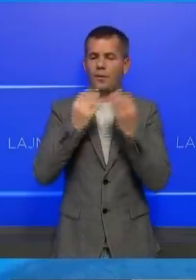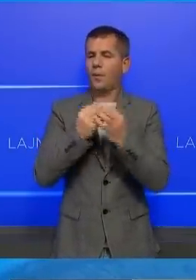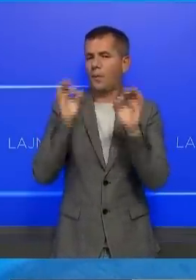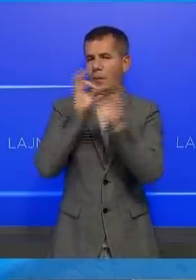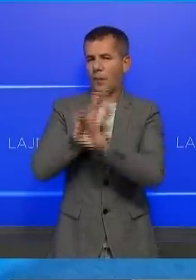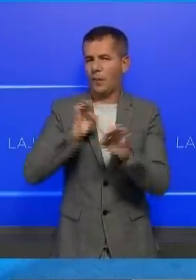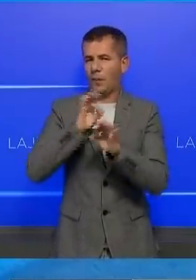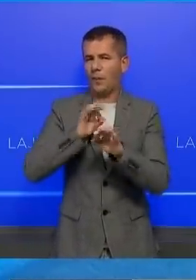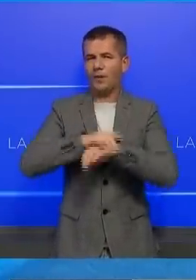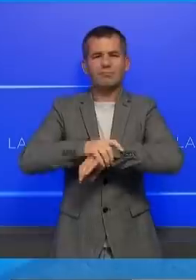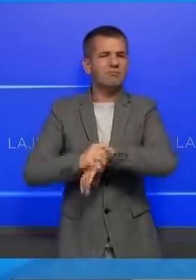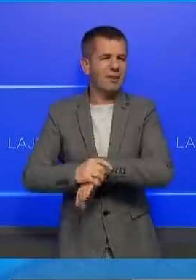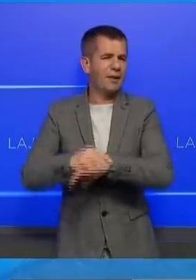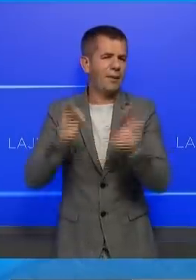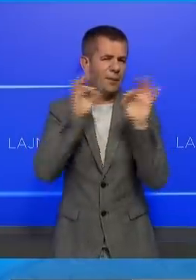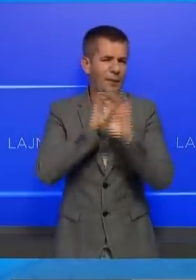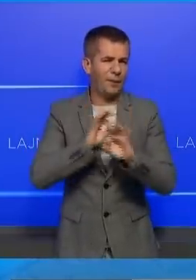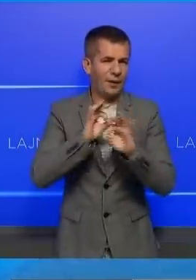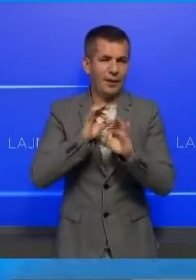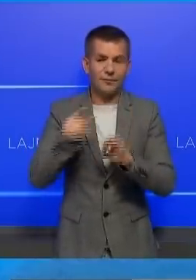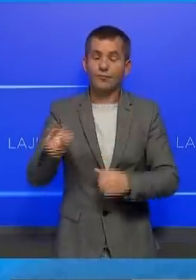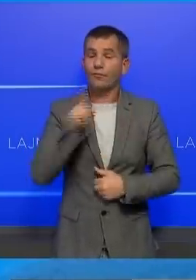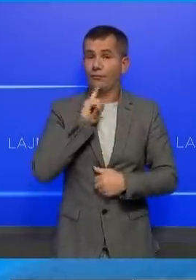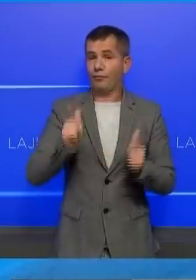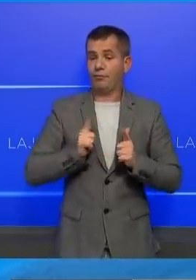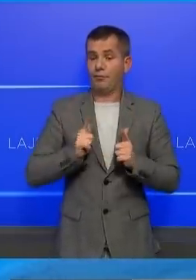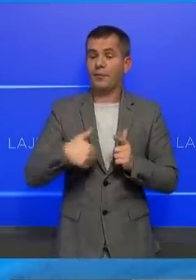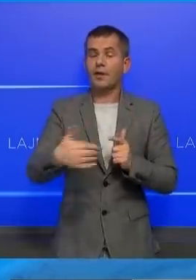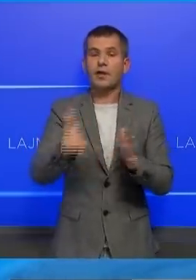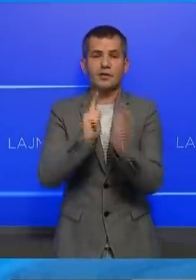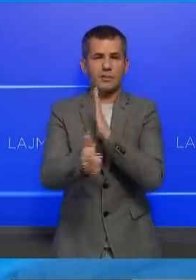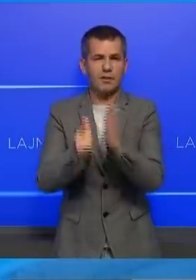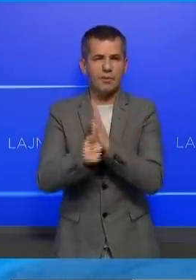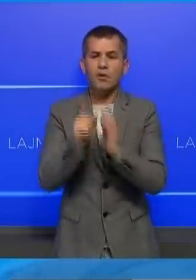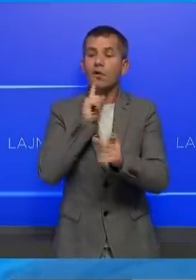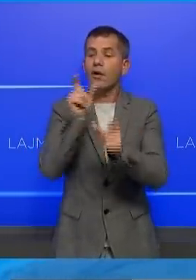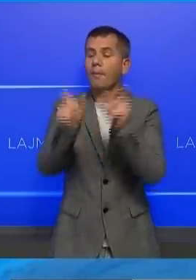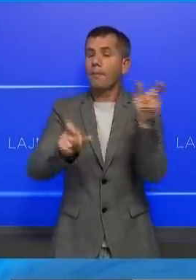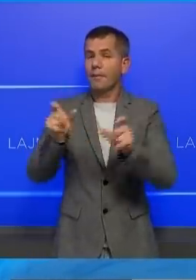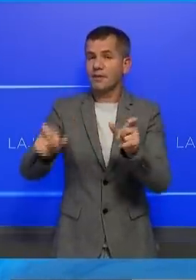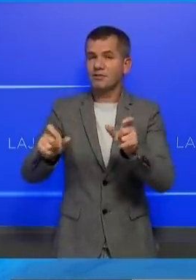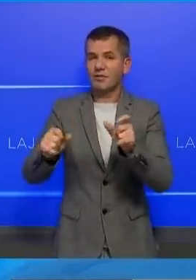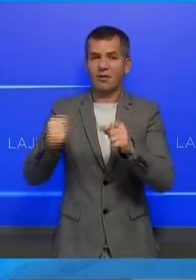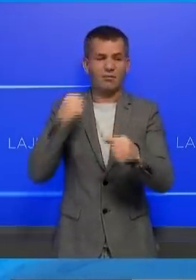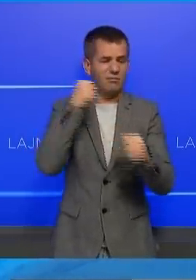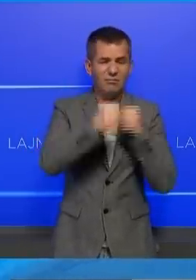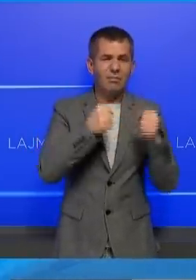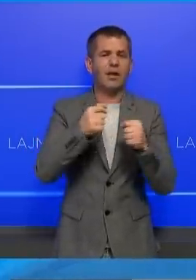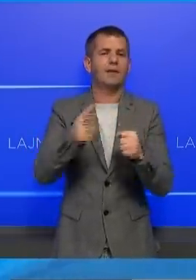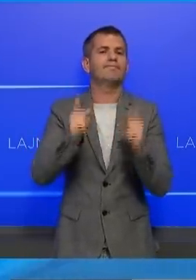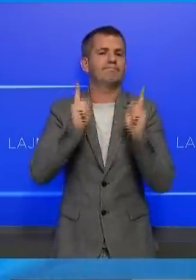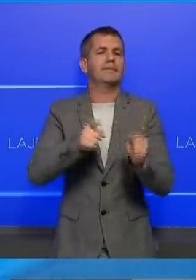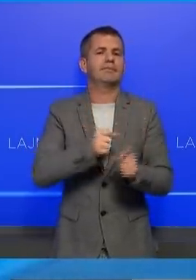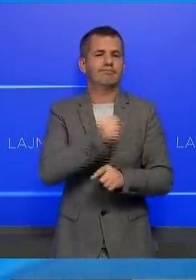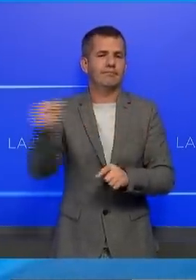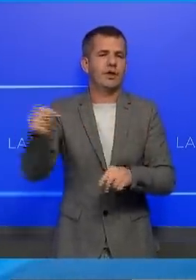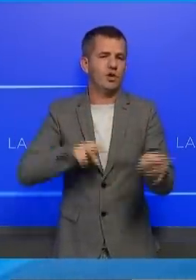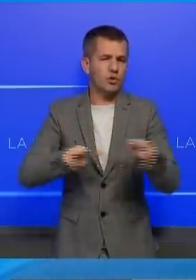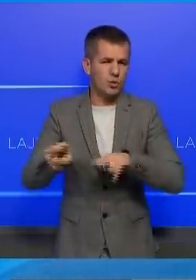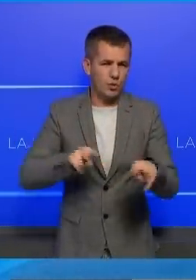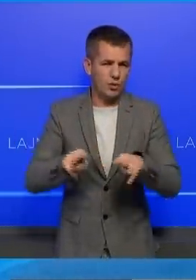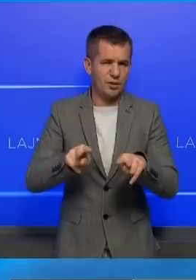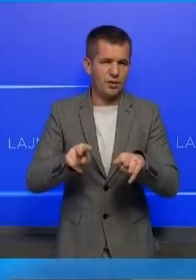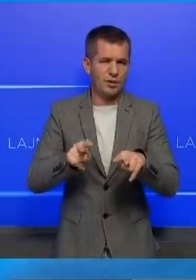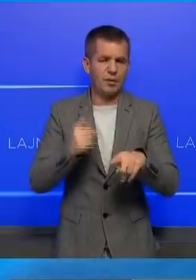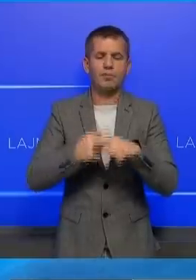serioze. Ademi ka thënë se përre që shumë shpetë që personat që e kanë sulmuar të dalin para organëve të drejtsis dhe